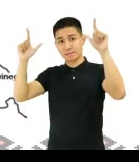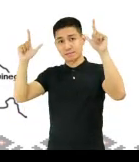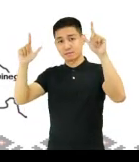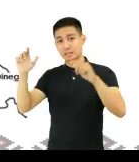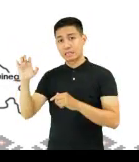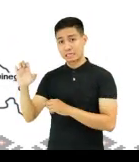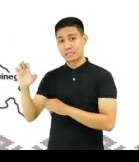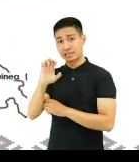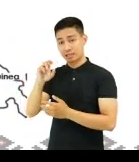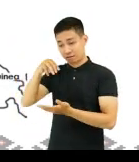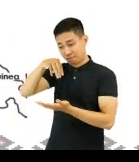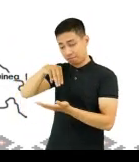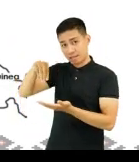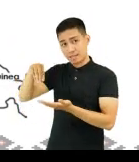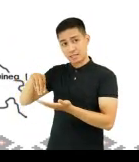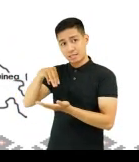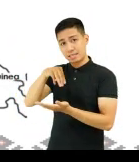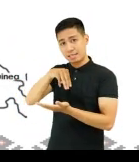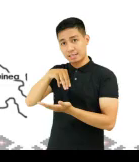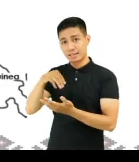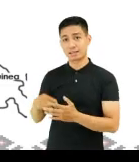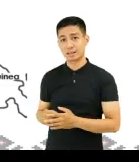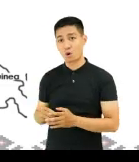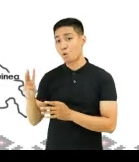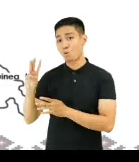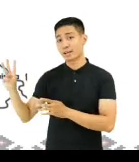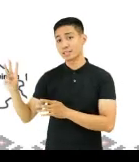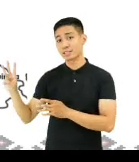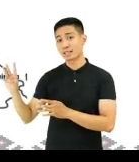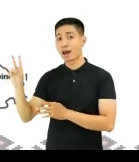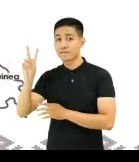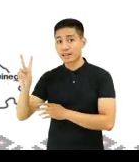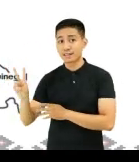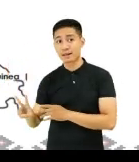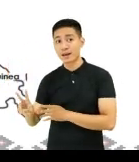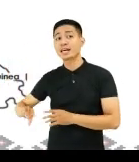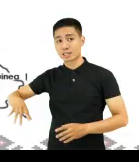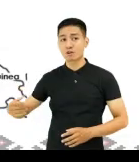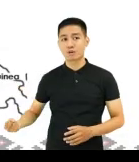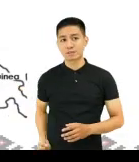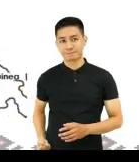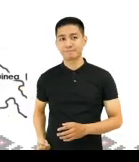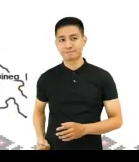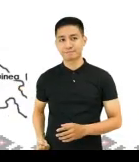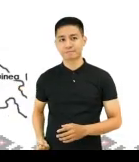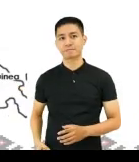ang kapuloan ng Micronesia sa gawing silangan, at ang bansang Vietnam at Cambodia sa gawing kanluran.